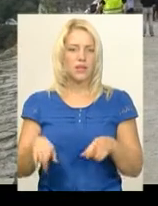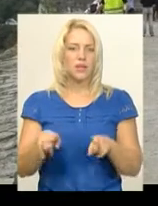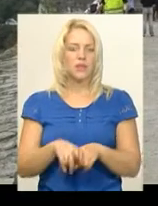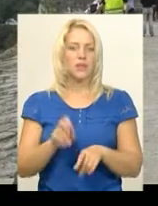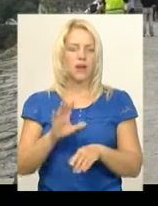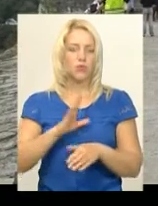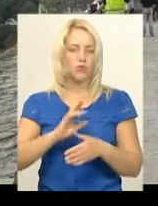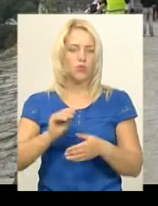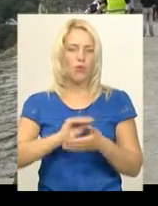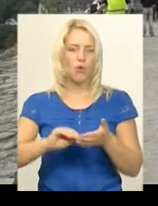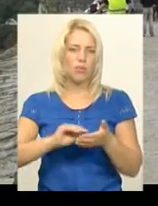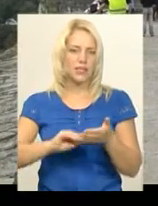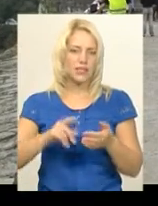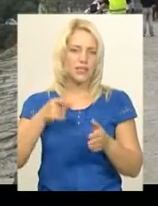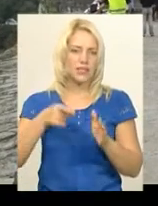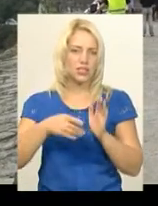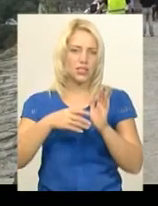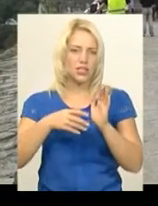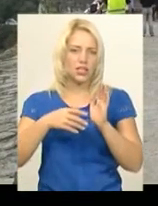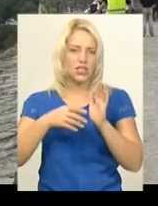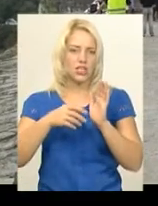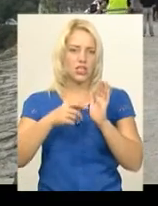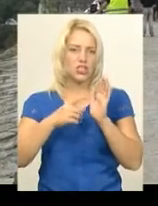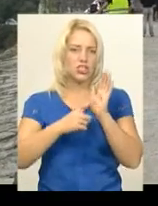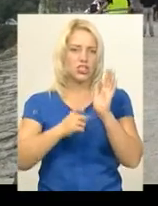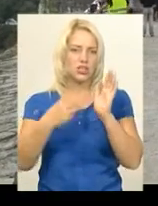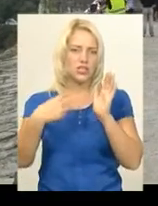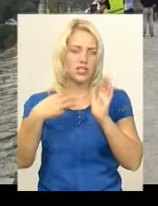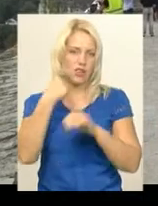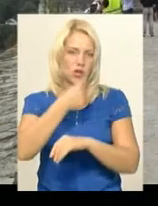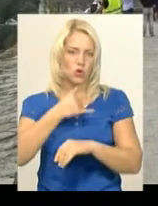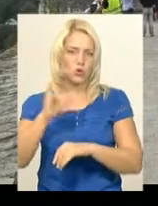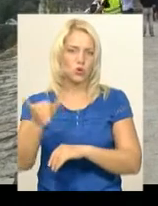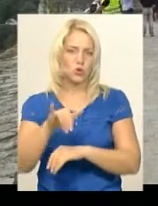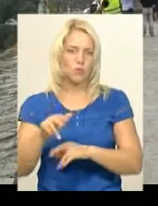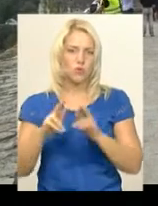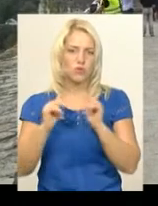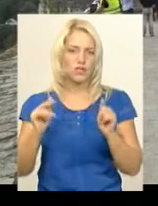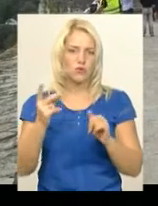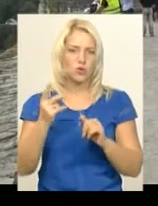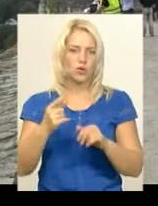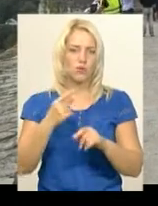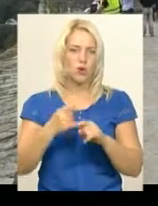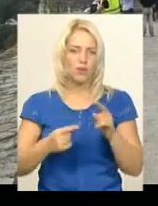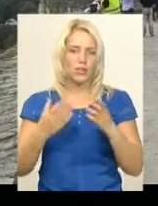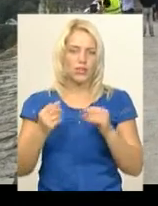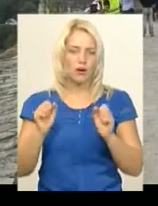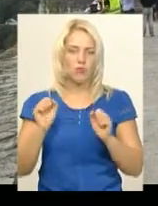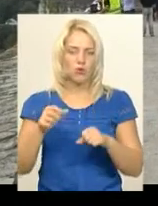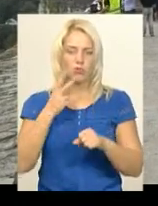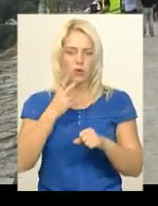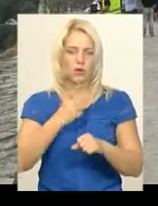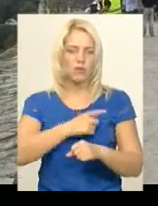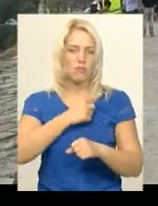описаний в 1630-х роках. І з субота в замку, в другий полоній дня, можна допобачити майстер-класи наших